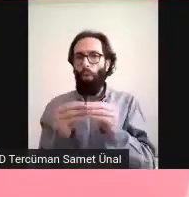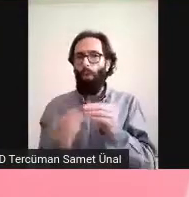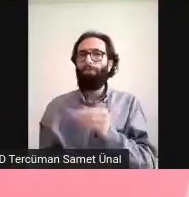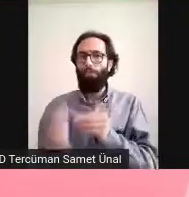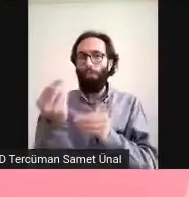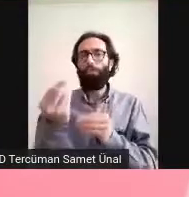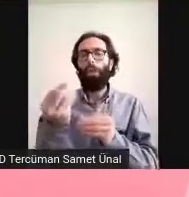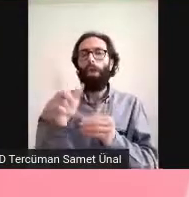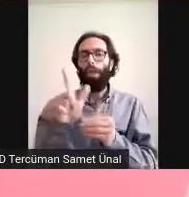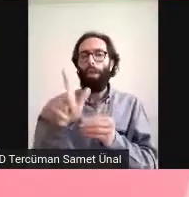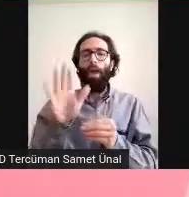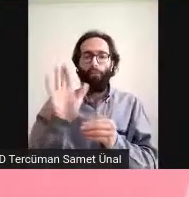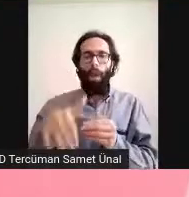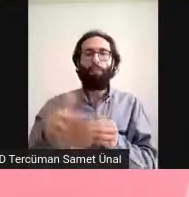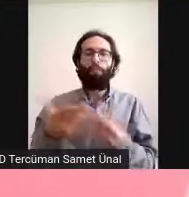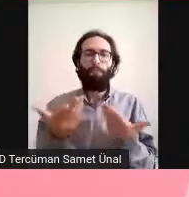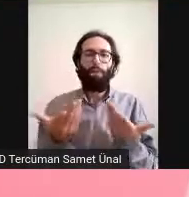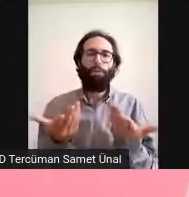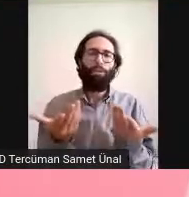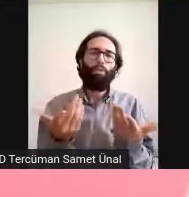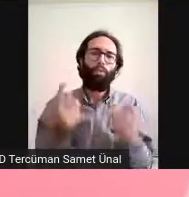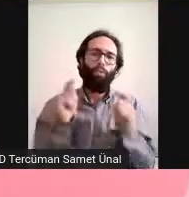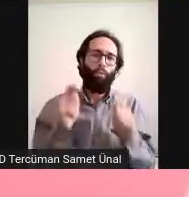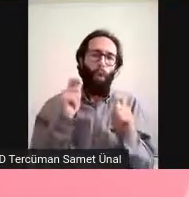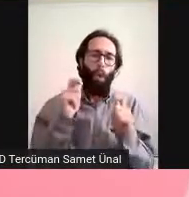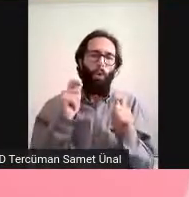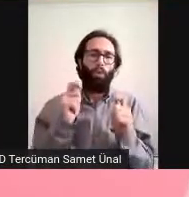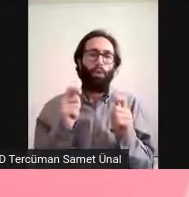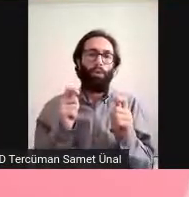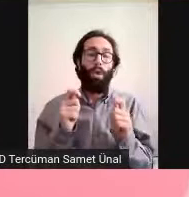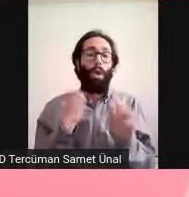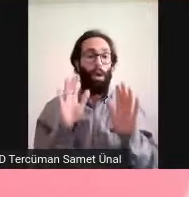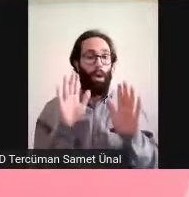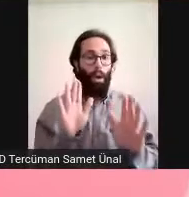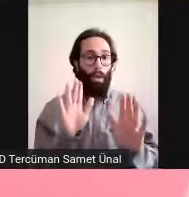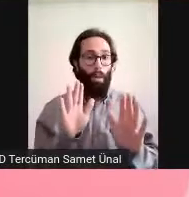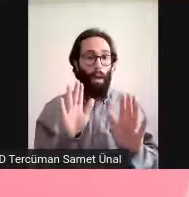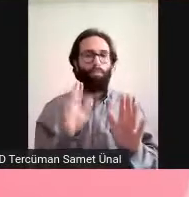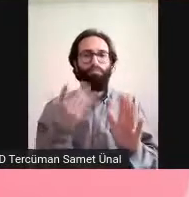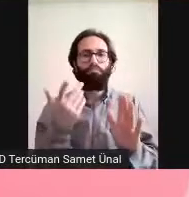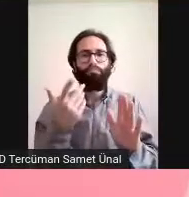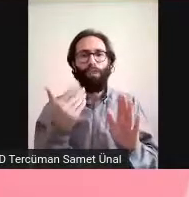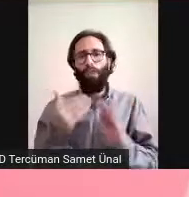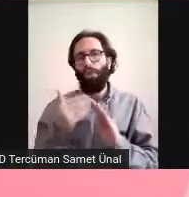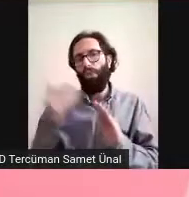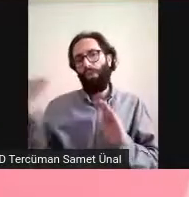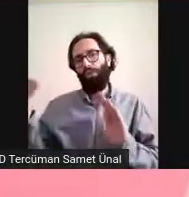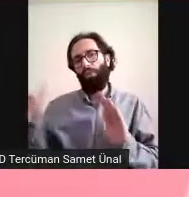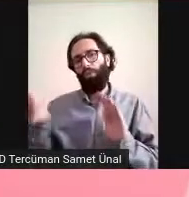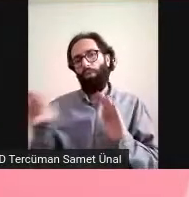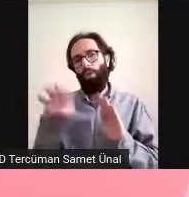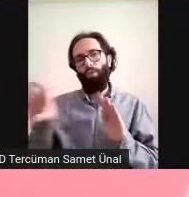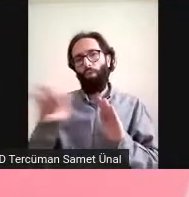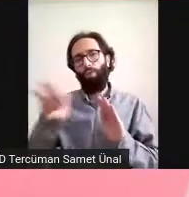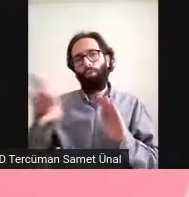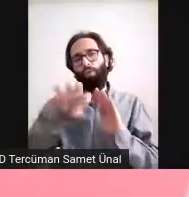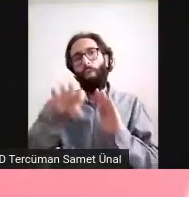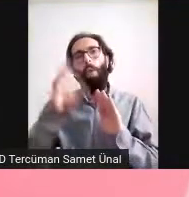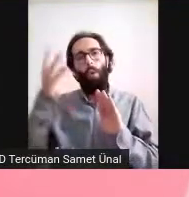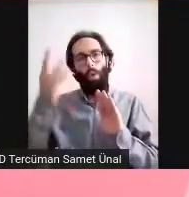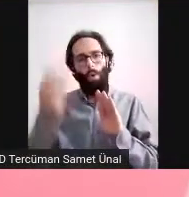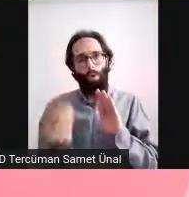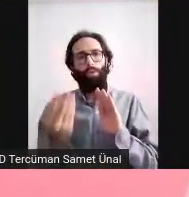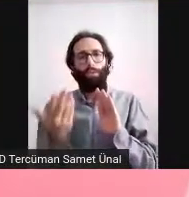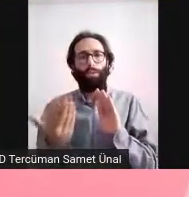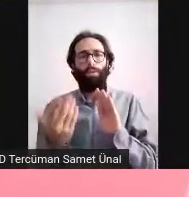Biraz zor. Ama dolaylı bir etkisi de olabilir deniyor. Şimdi bu da iki hafta önce